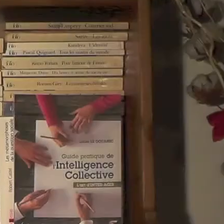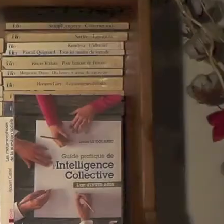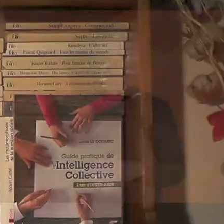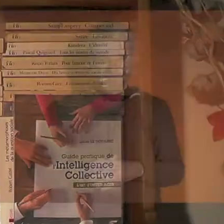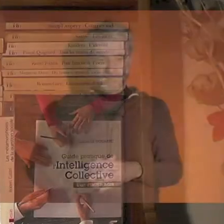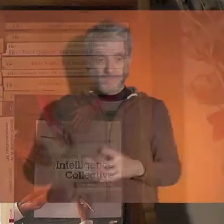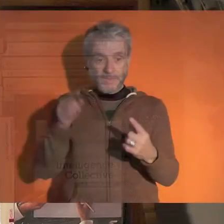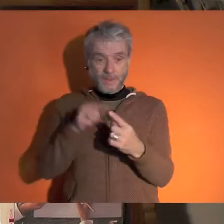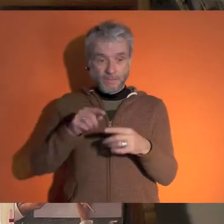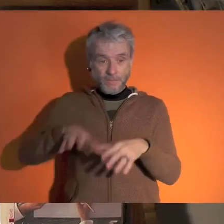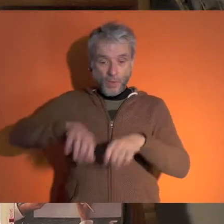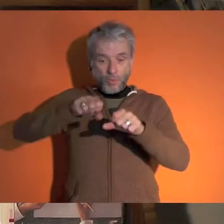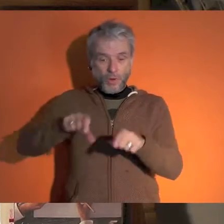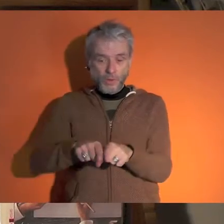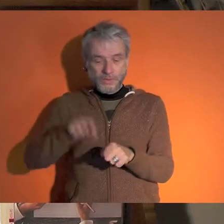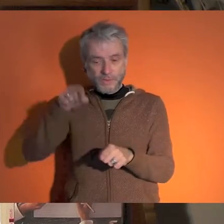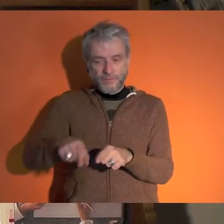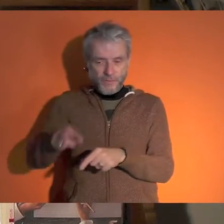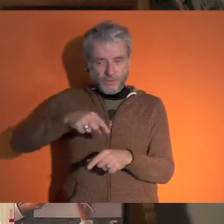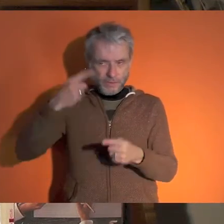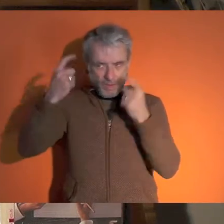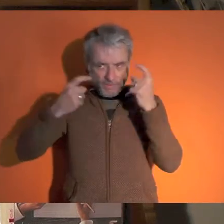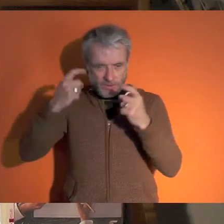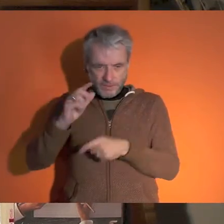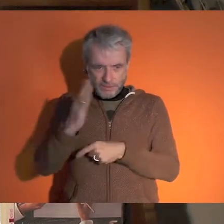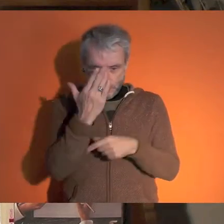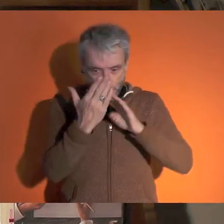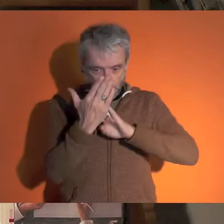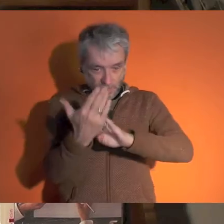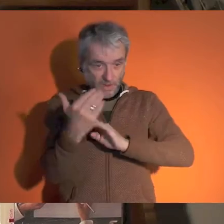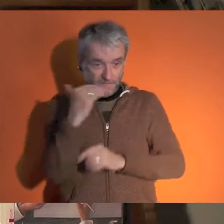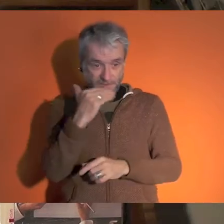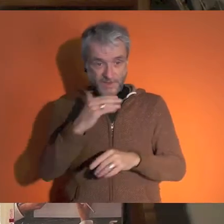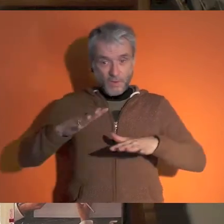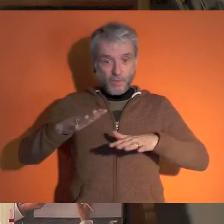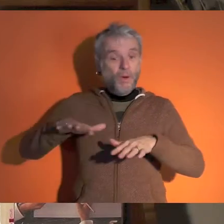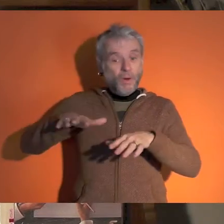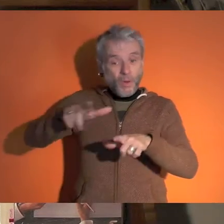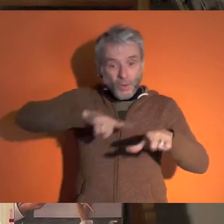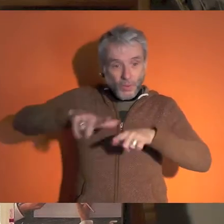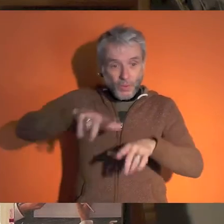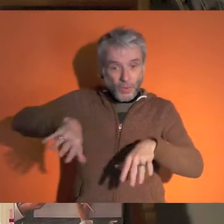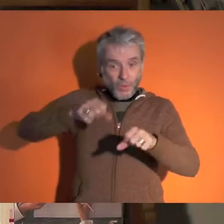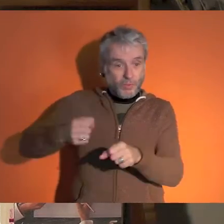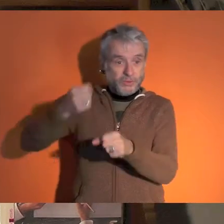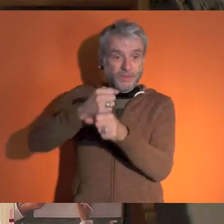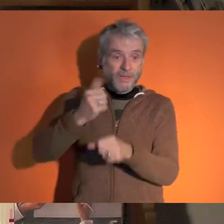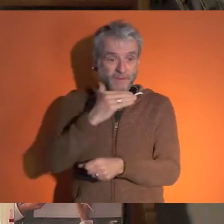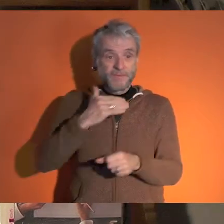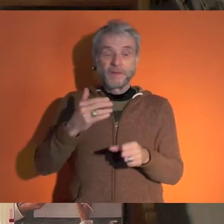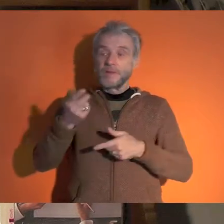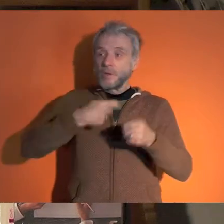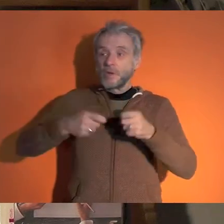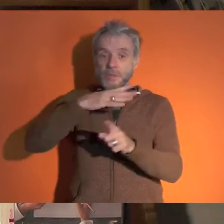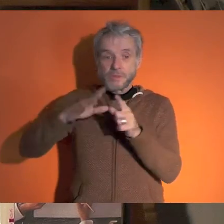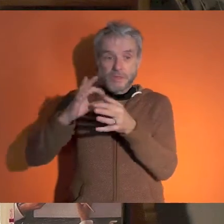Sur la question de l'emploi, nous devons réfléchir à court terme, comment créer des emplois locaux, respectueux, dans l'économie sociale